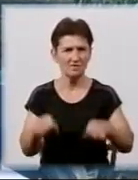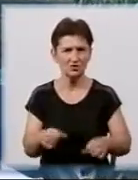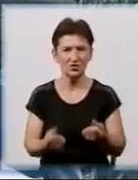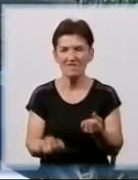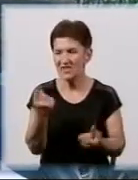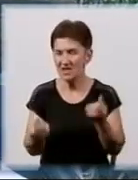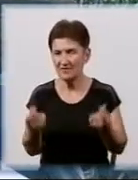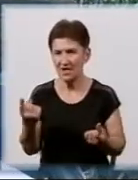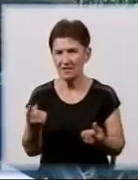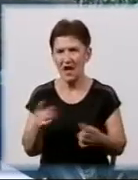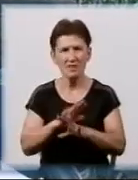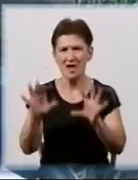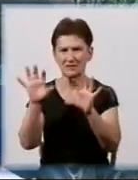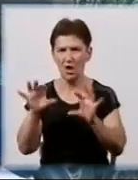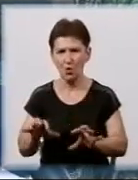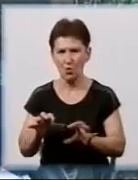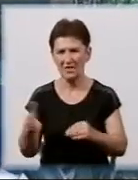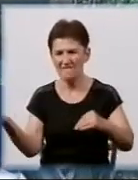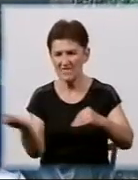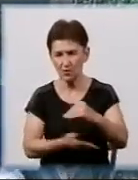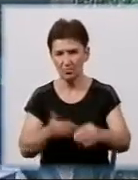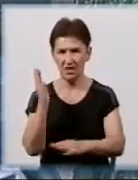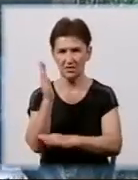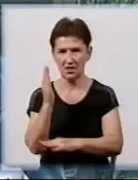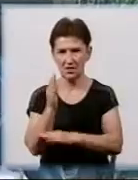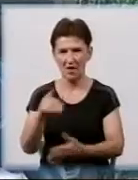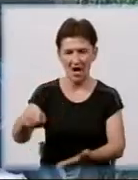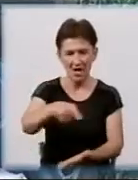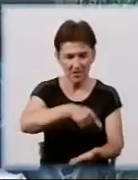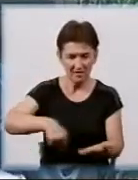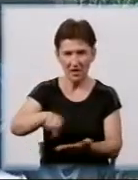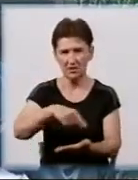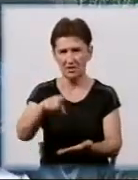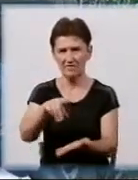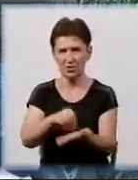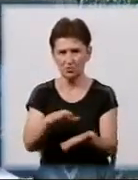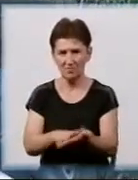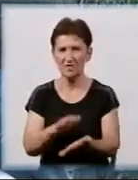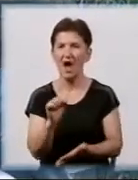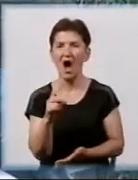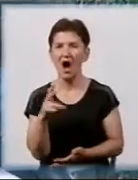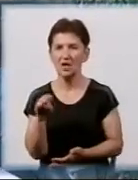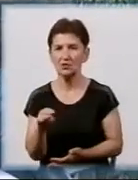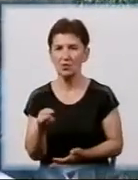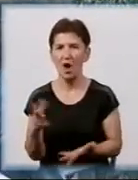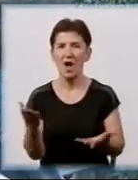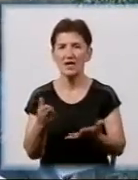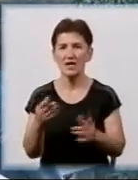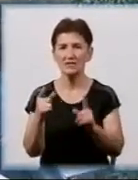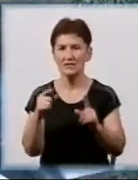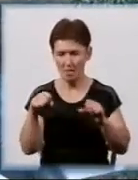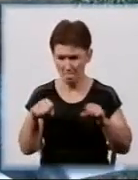незаконної порубки дерев я можу вимірювати діаметр, фіксувати це, писати акт про якесь правопорушення,